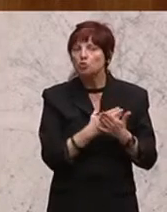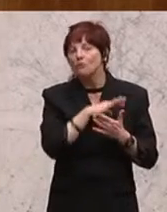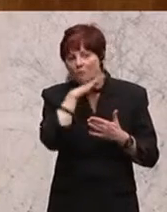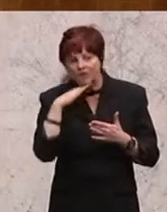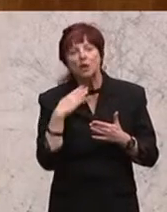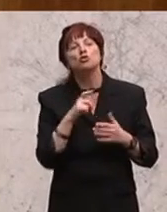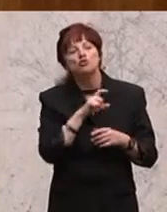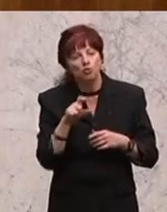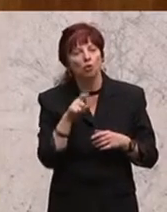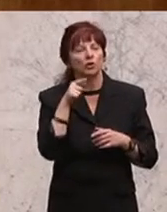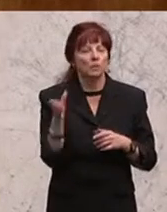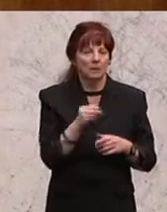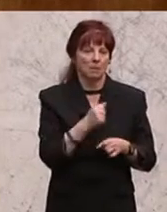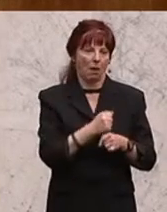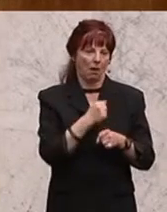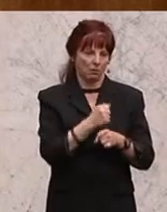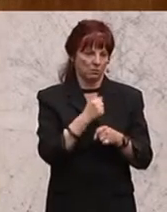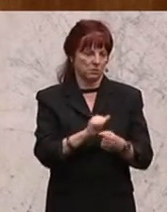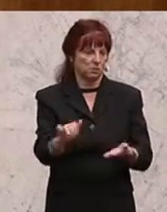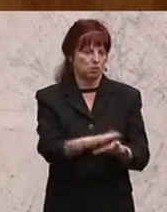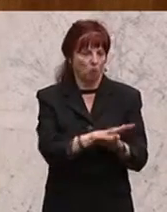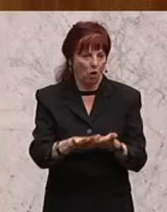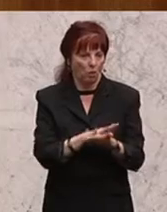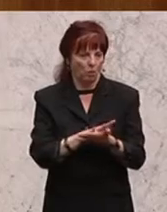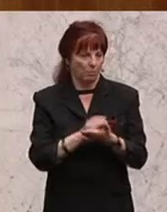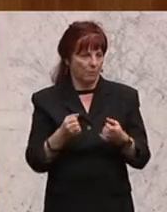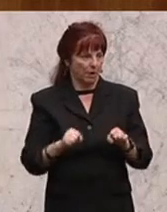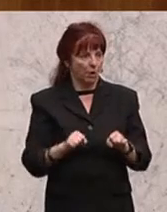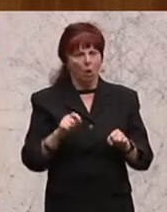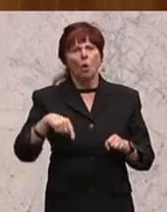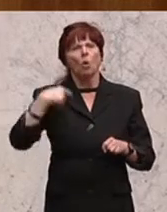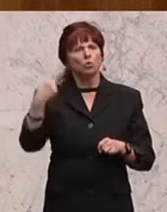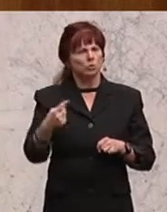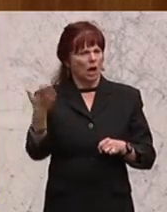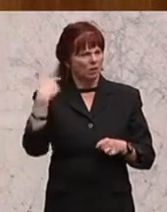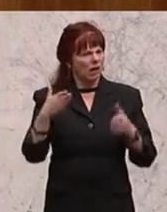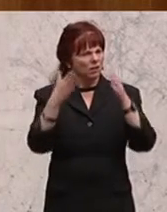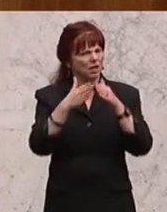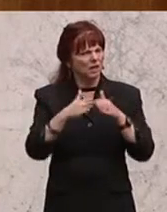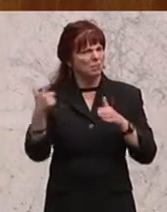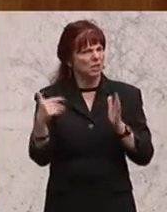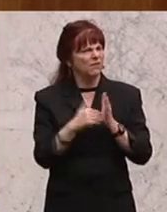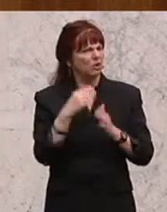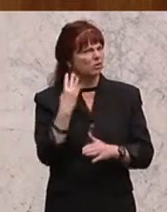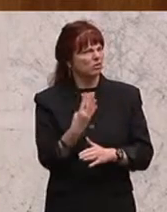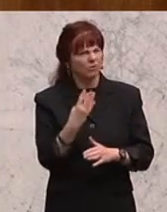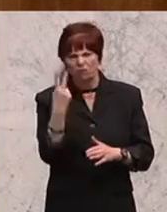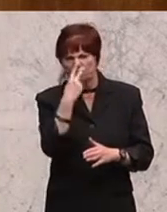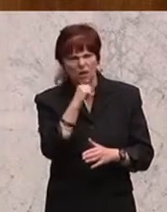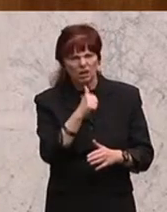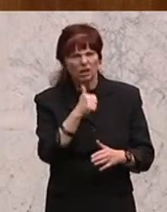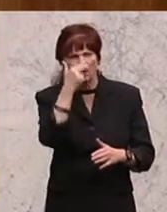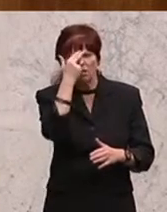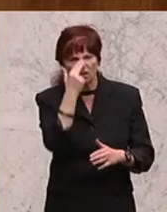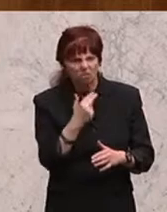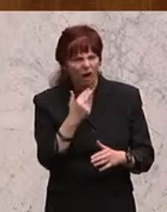Und dann kam eben diese völlige unerklärliche Nacht- und Nebelaktion im Dezember 2004. Und dann hat die Feuerwehr den